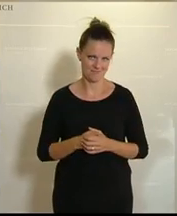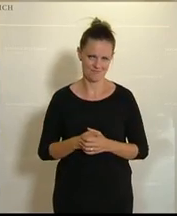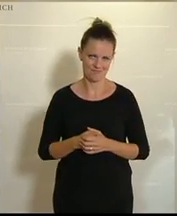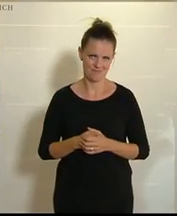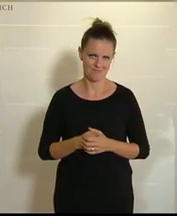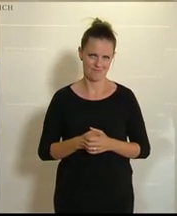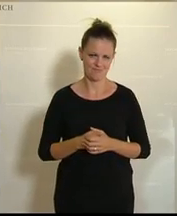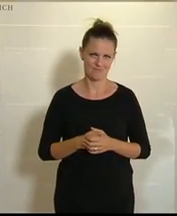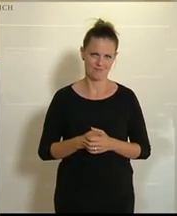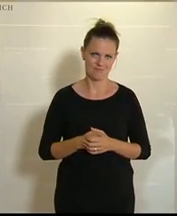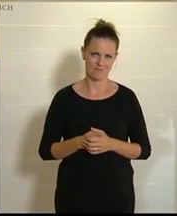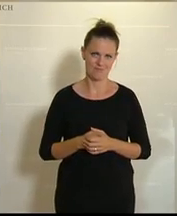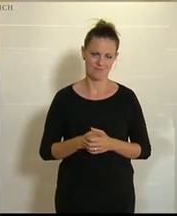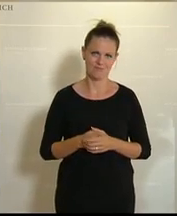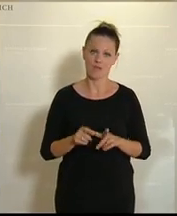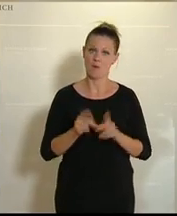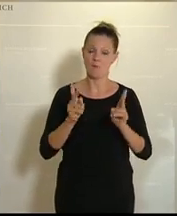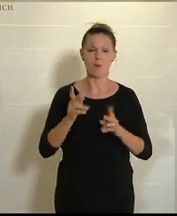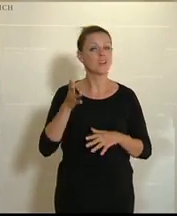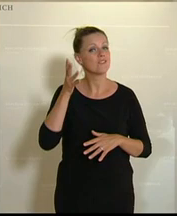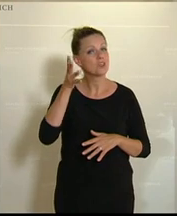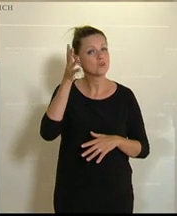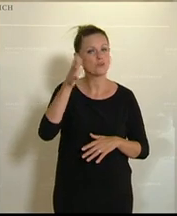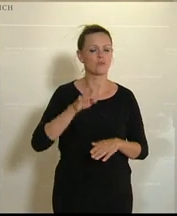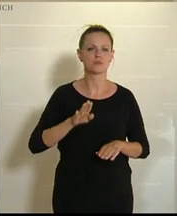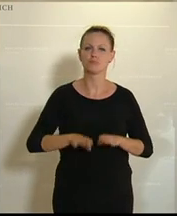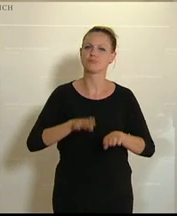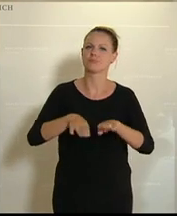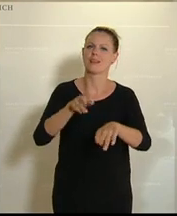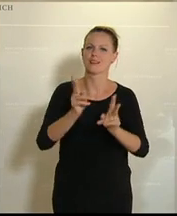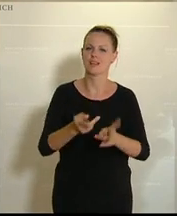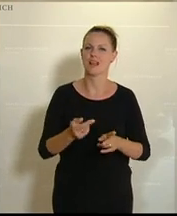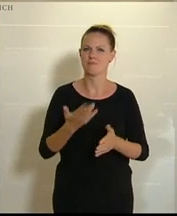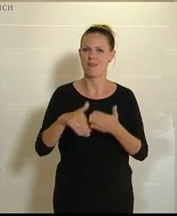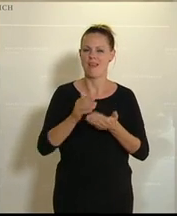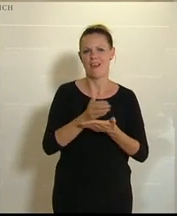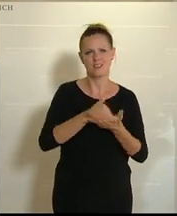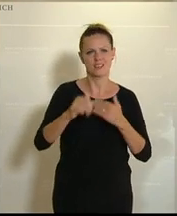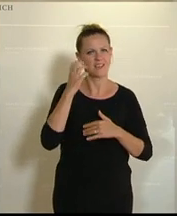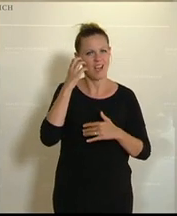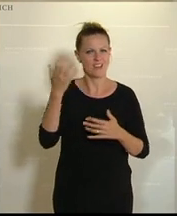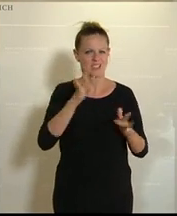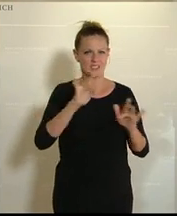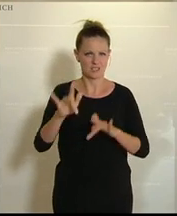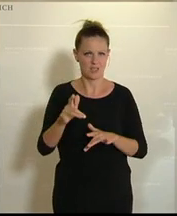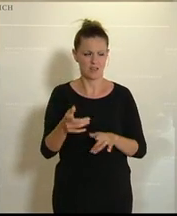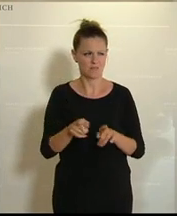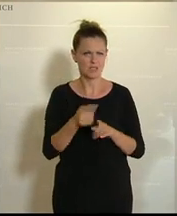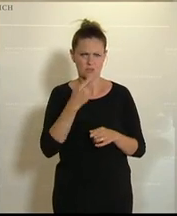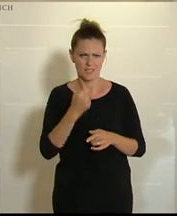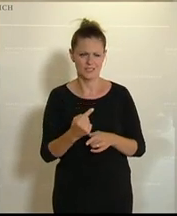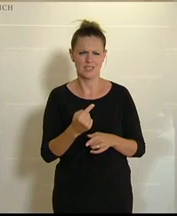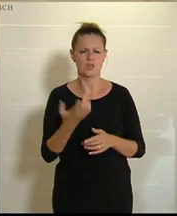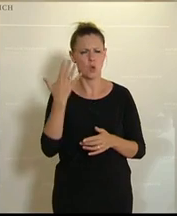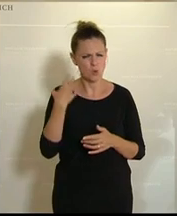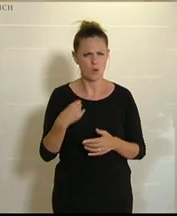hier auch in die Zukunft zu gehen. Wir haben eine effizientere Governance, das haben viele von Ihnen auch erwähnt. Ich möchte